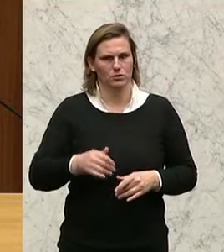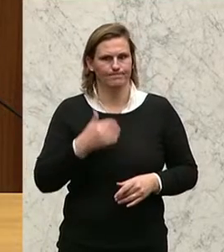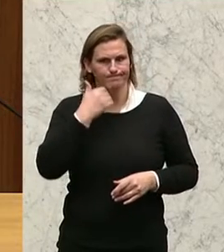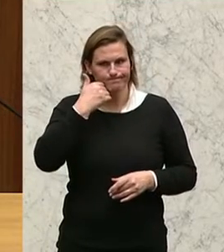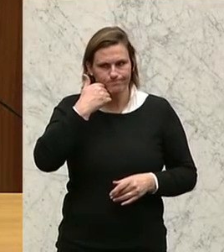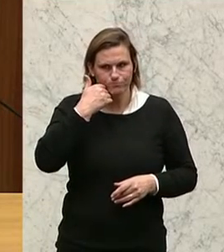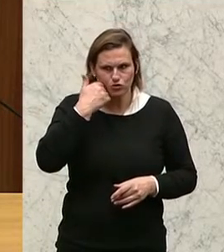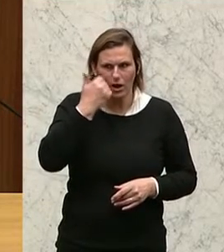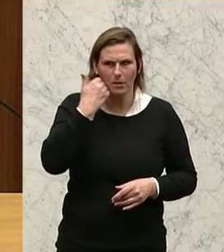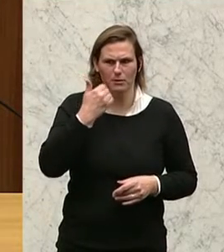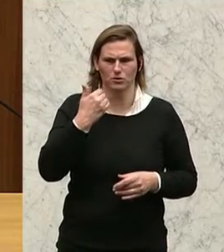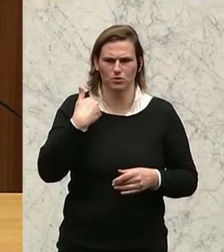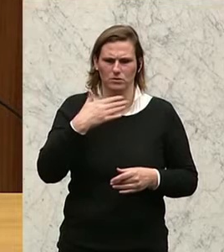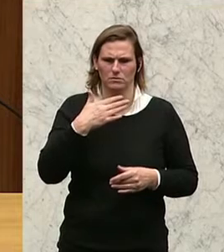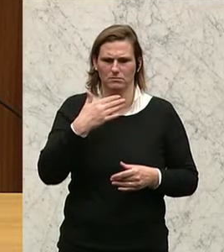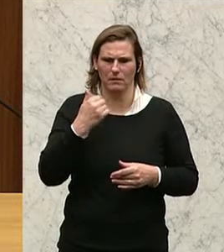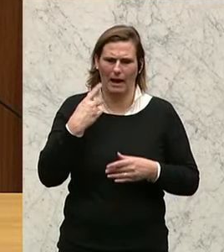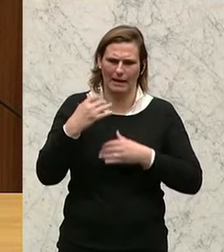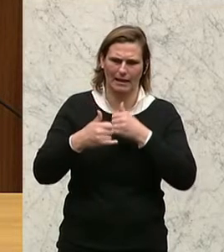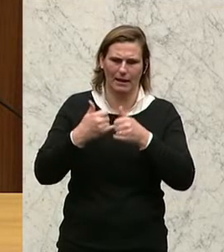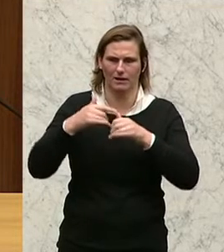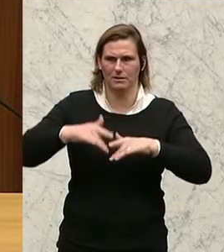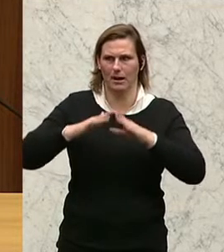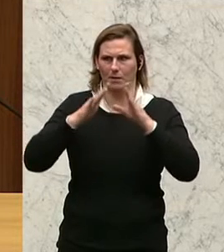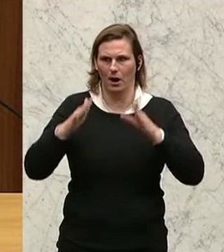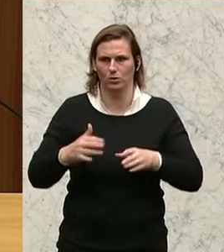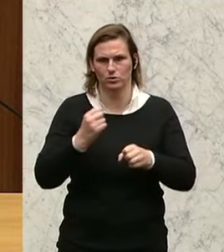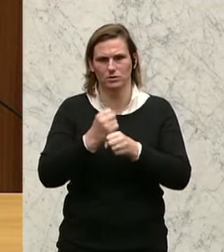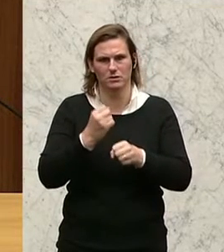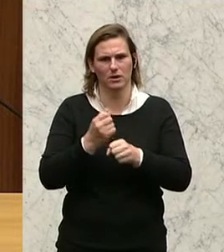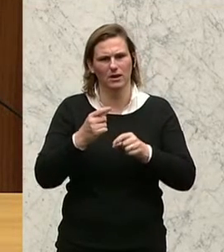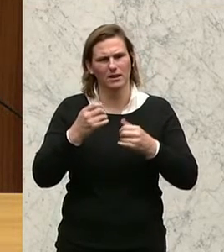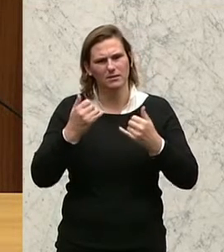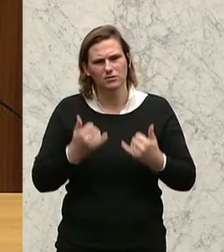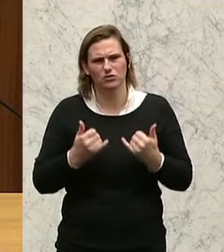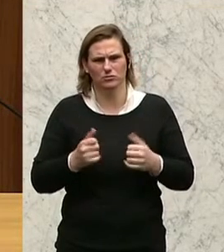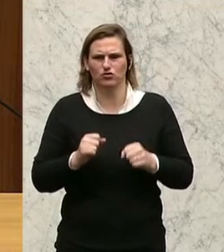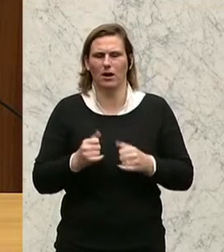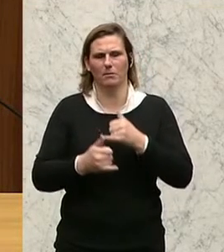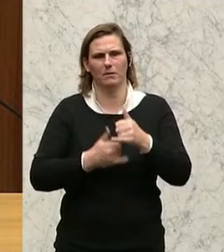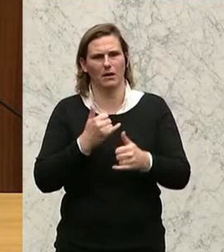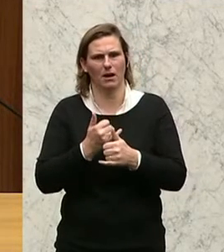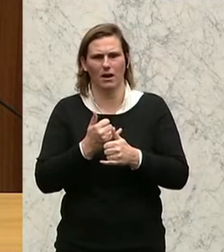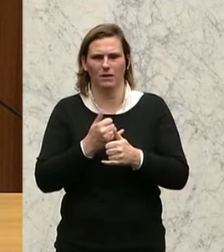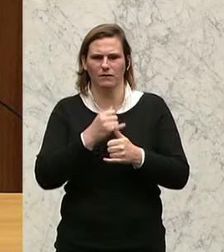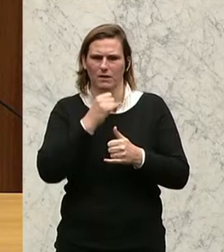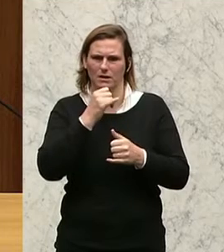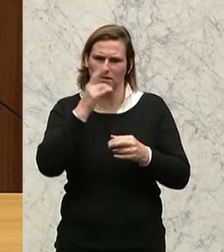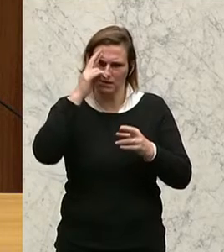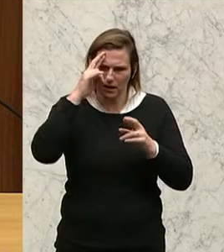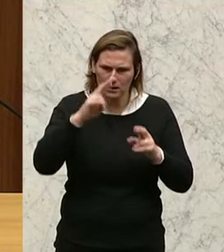Jahren in diesem Haus ist und jedes Jahr dieselbe unwürdige Diskussion im Vorfeld von